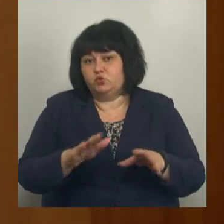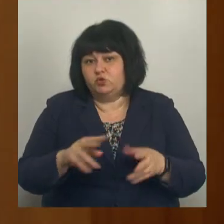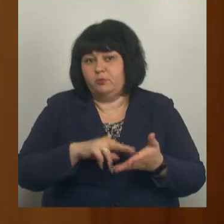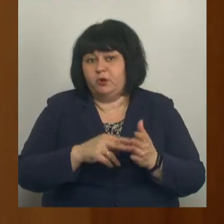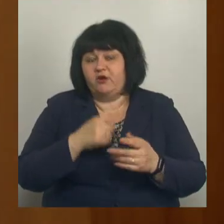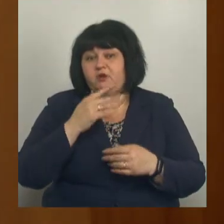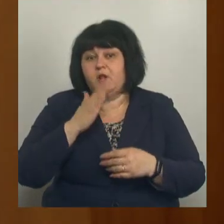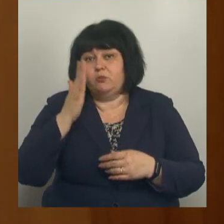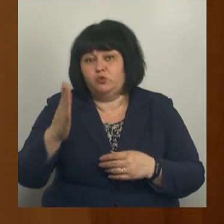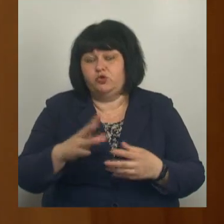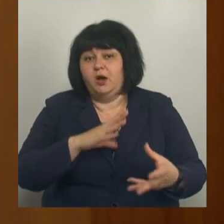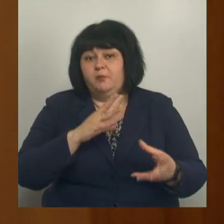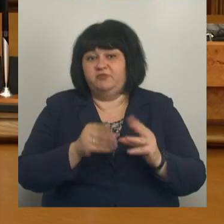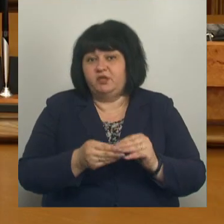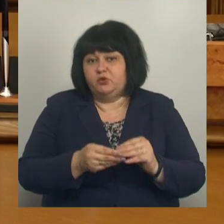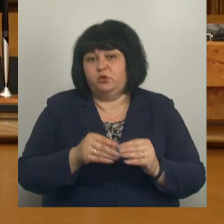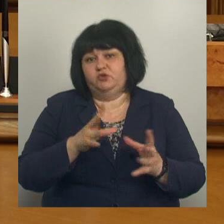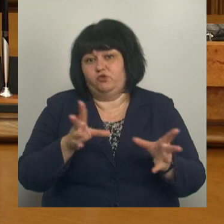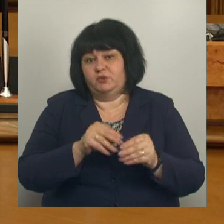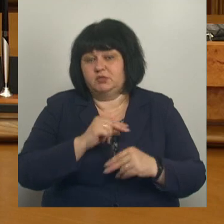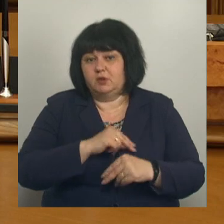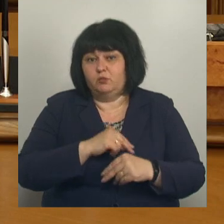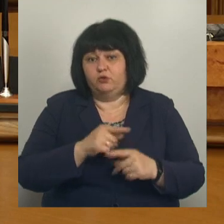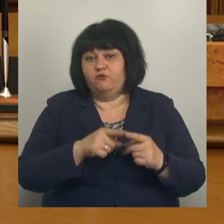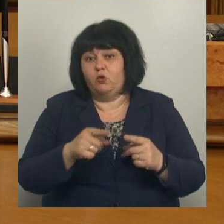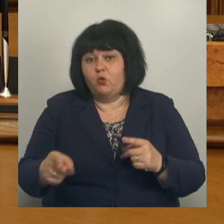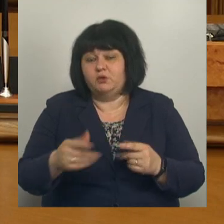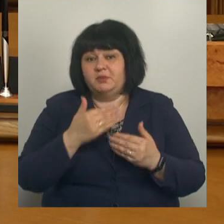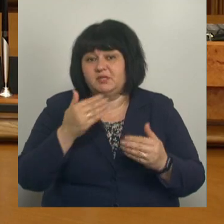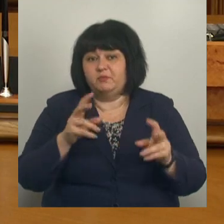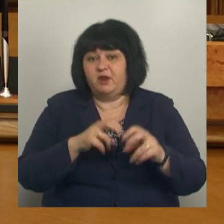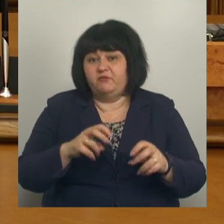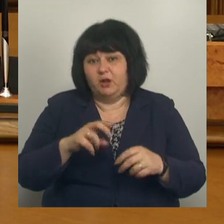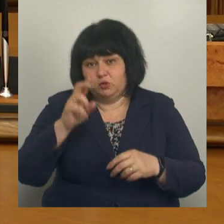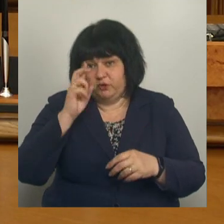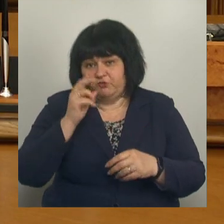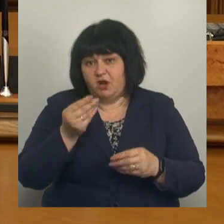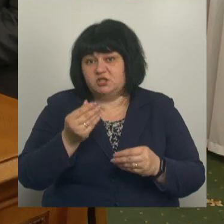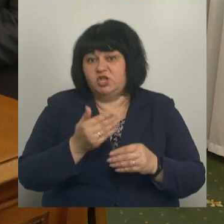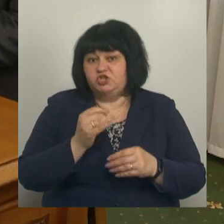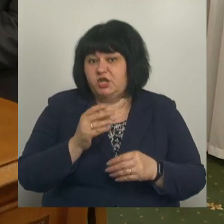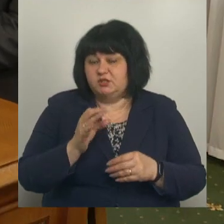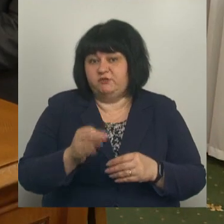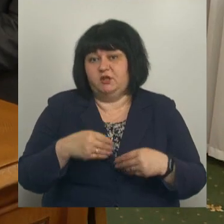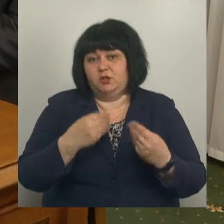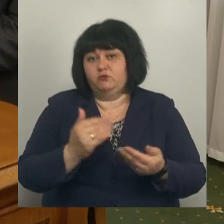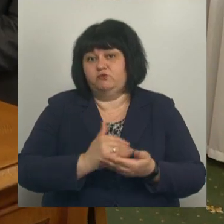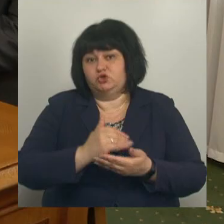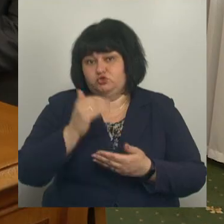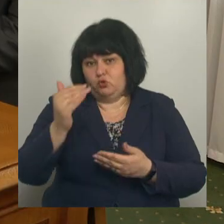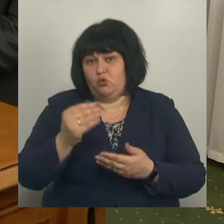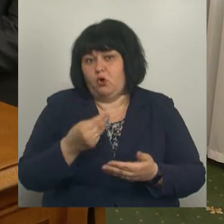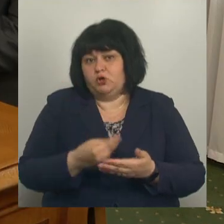перспективах, подвели итоги совместной работы. В ходе последней проверки федеральное казначейство дало высокую оценку финансовой политики